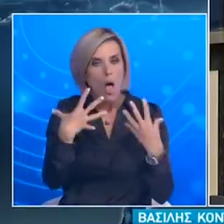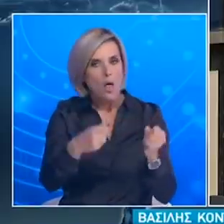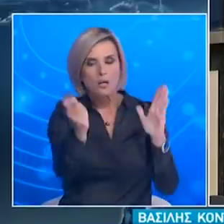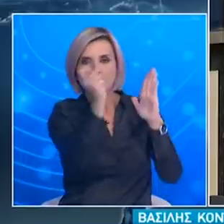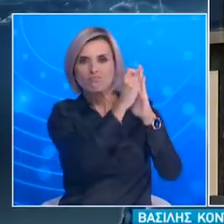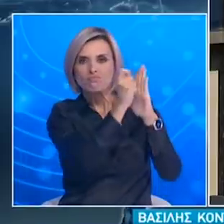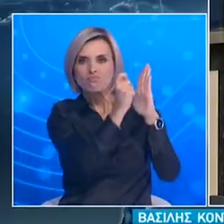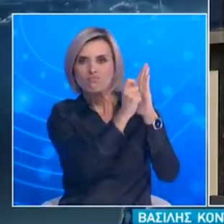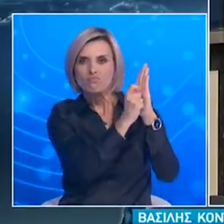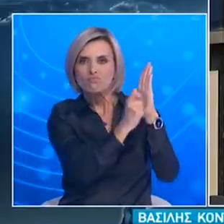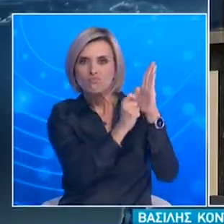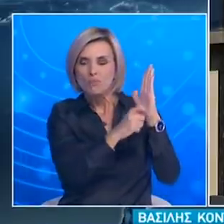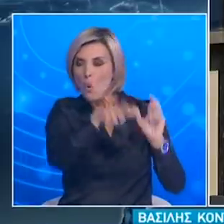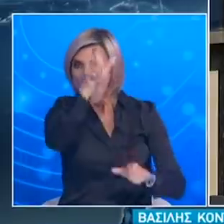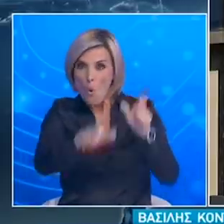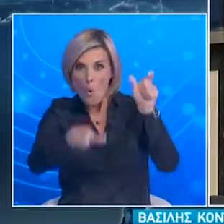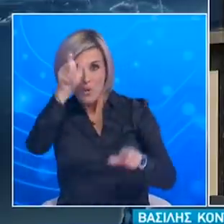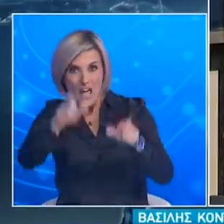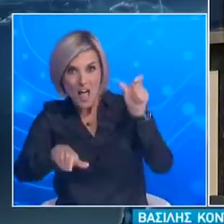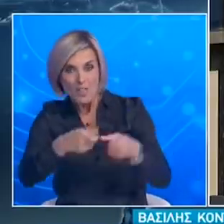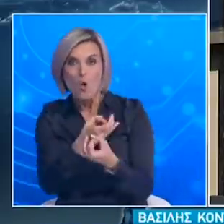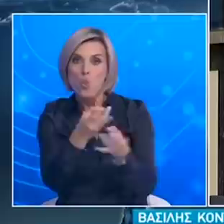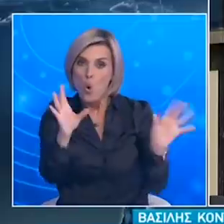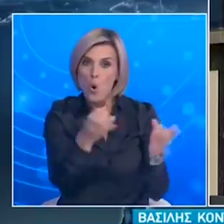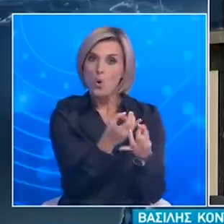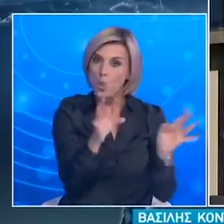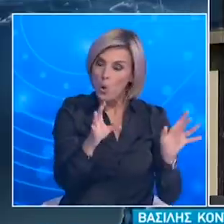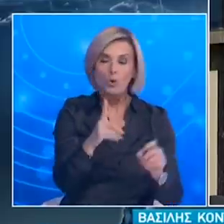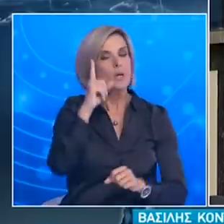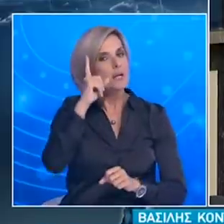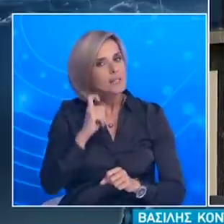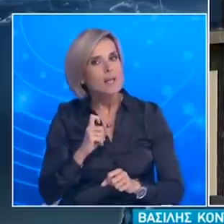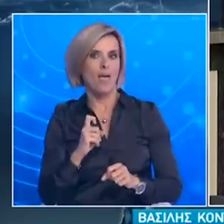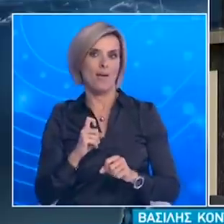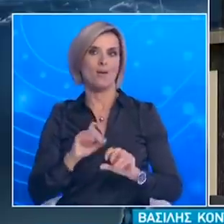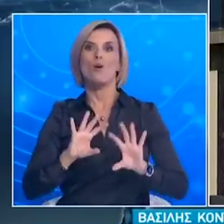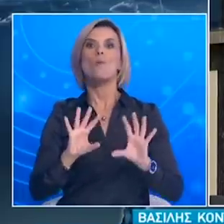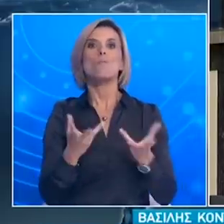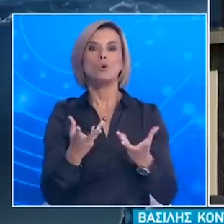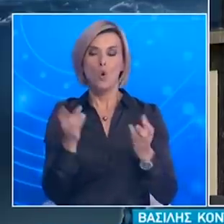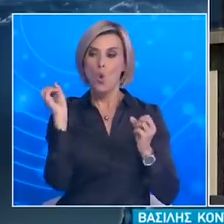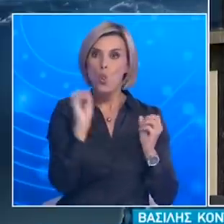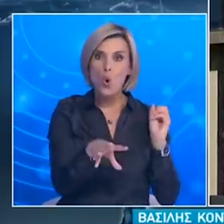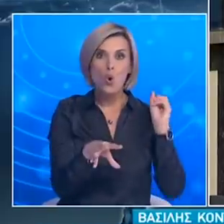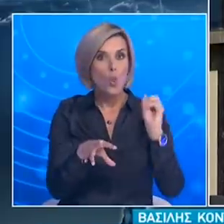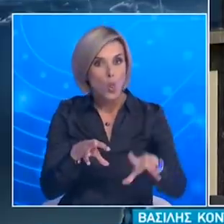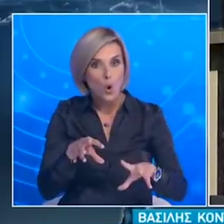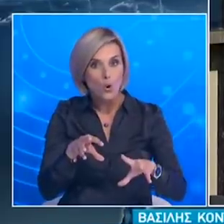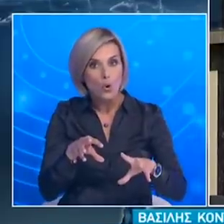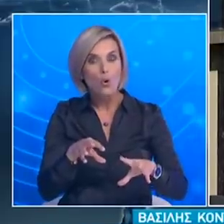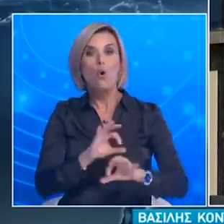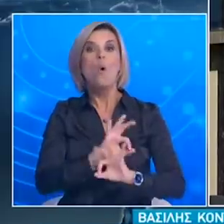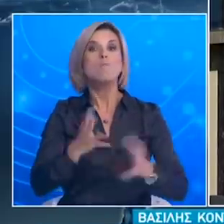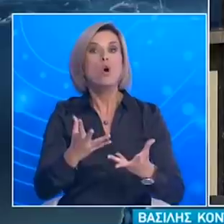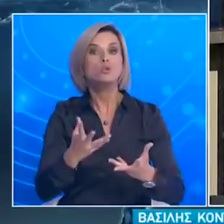ο κάθε δωρητής να γνωρίζει και ο κάθε Έλληνας πολίτης να γνωρίζει ότι η δωρεά που έκανε έπιασε